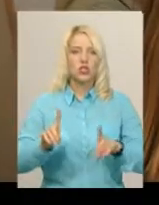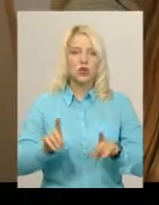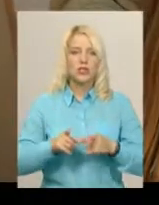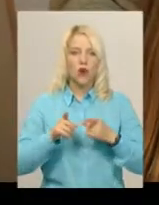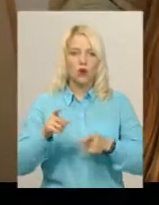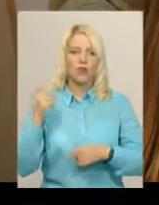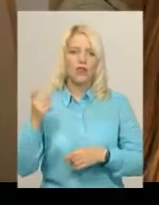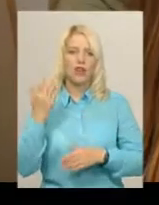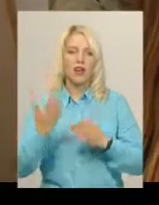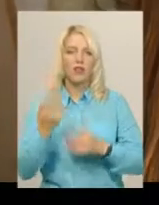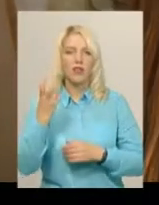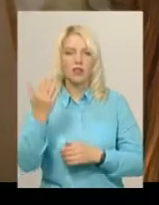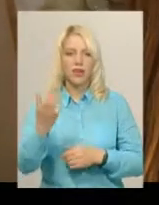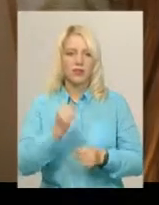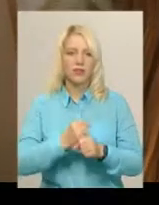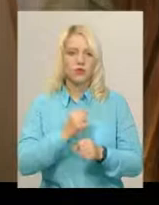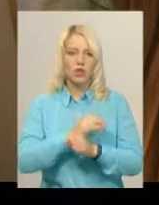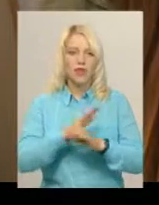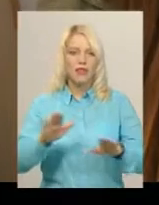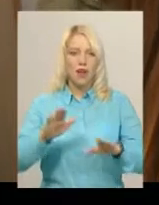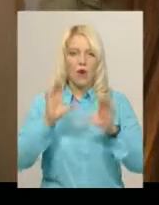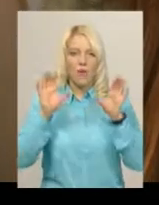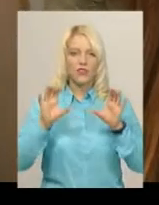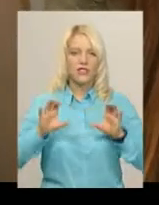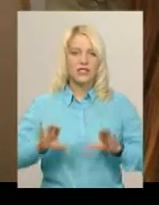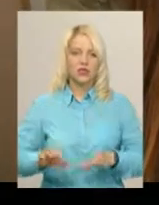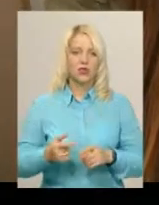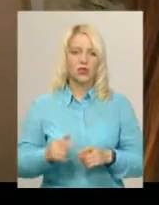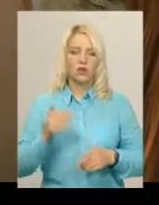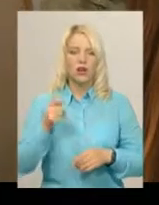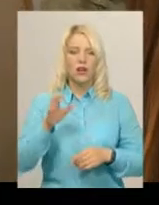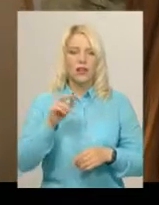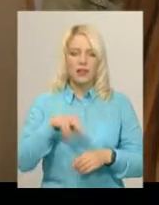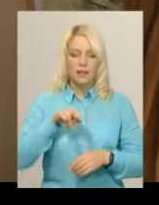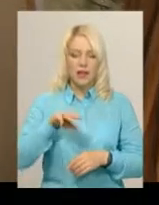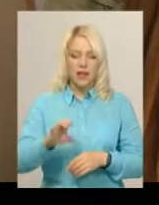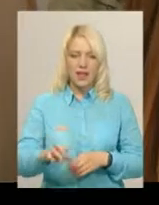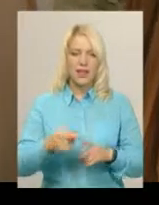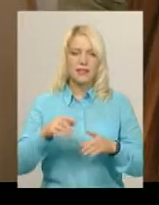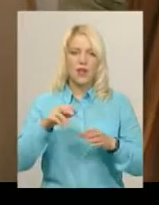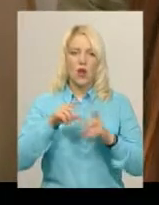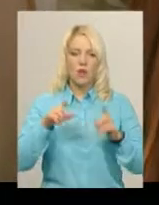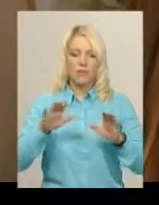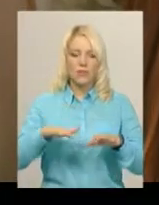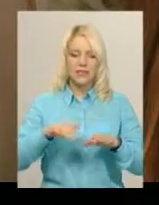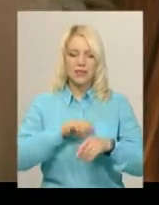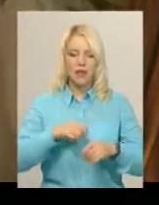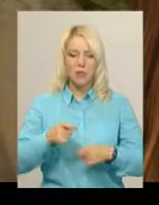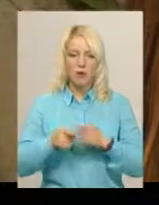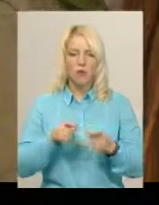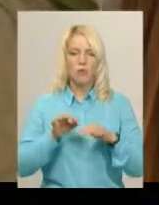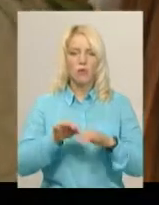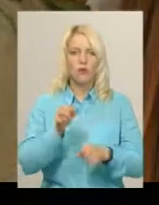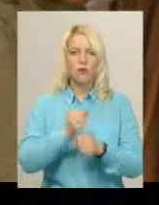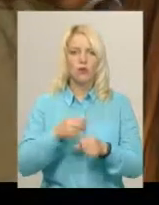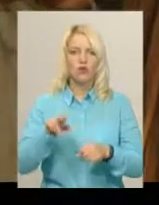неофіційно. У нас представники тут з управління Держпраці, з Пенсійного фонду, з органів ДФС, органів місцевого самоврядування. Ми проведемо роботу щодо